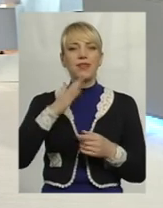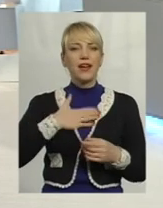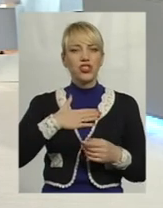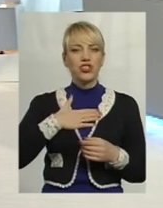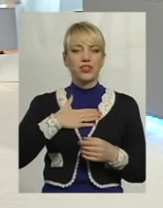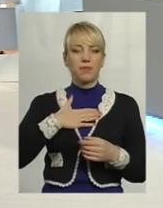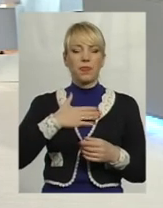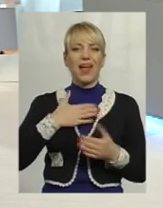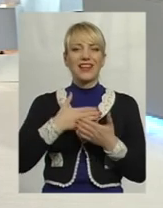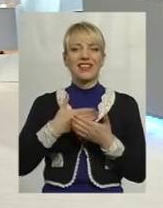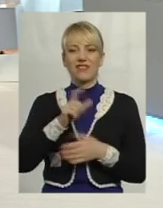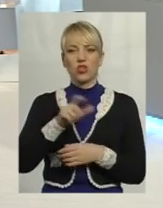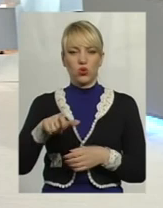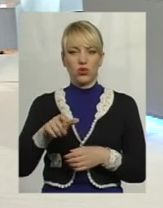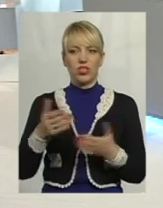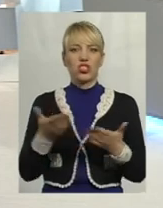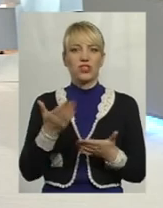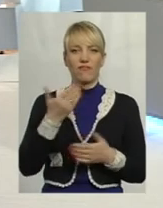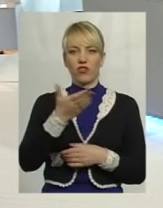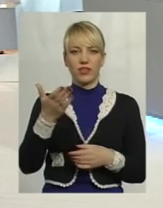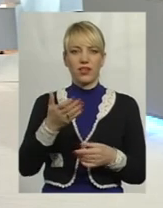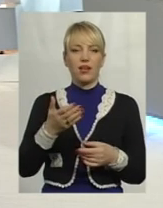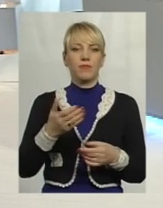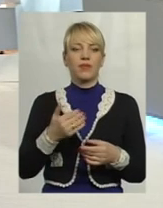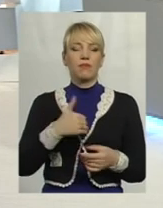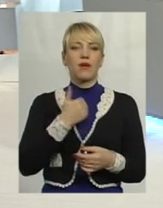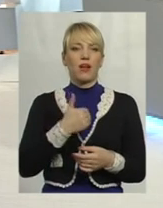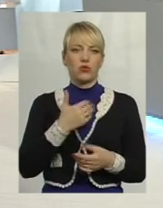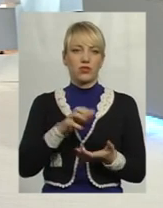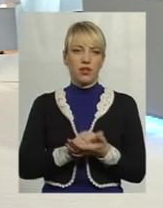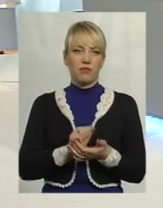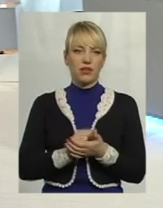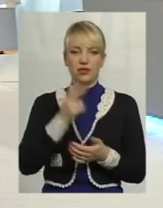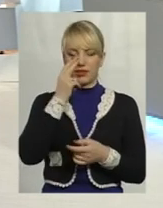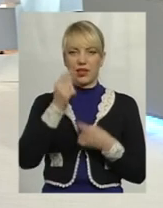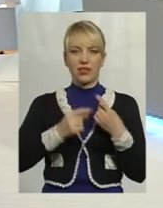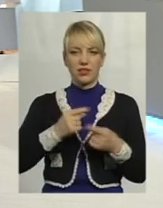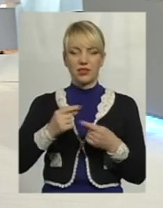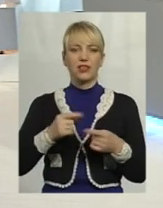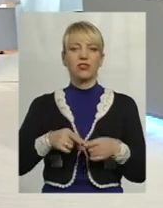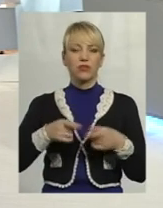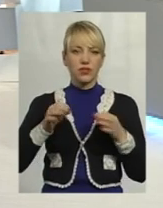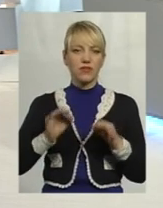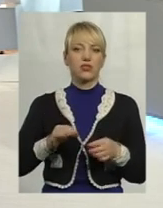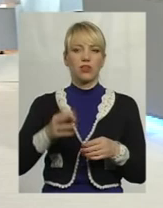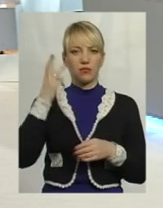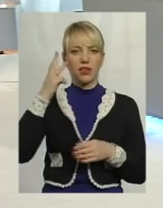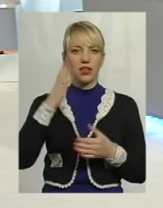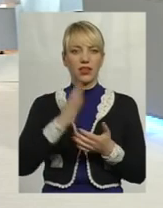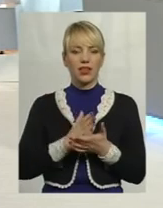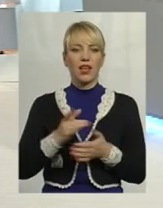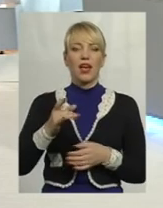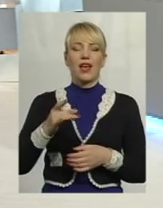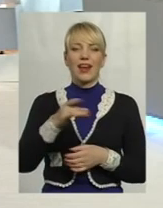активні люди, чим вони насамперед прагнуть займатися? Традиційно, звісно, Хмельниччина є регіоном малого та